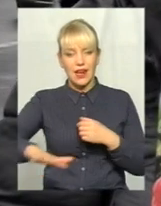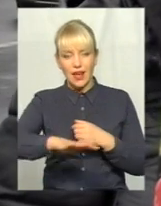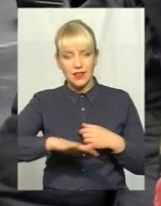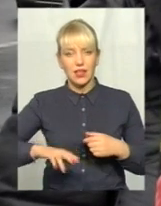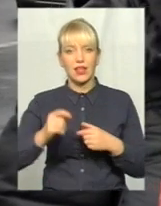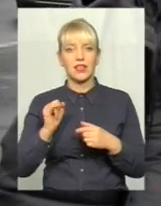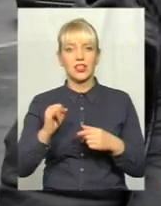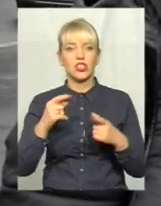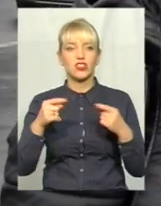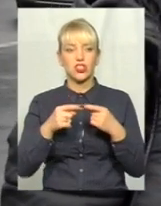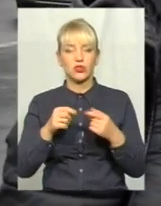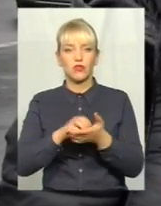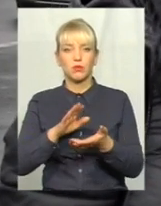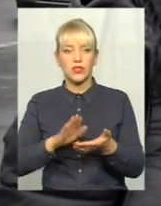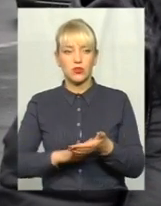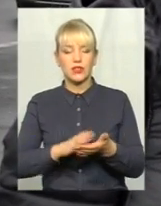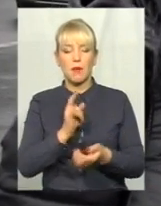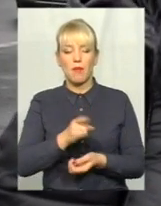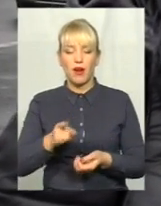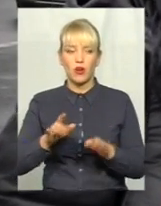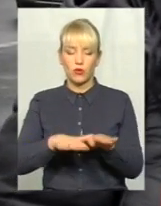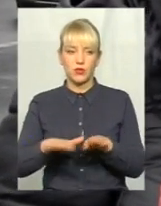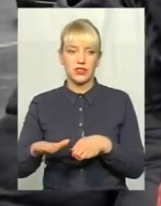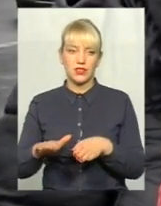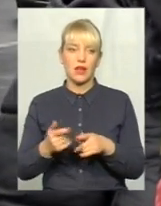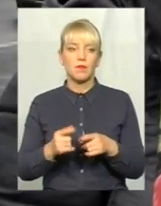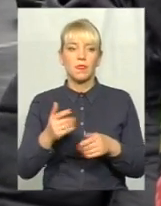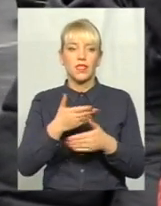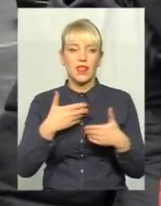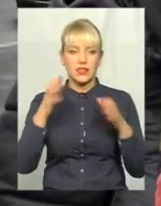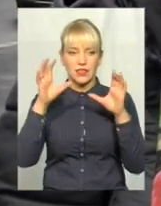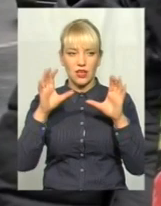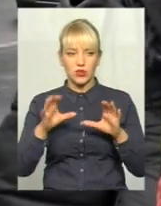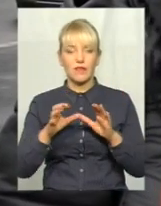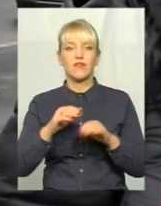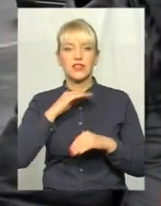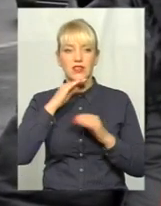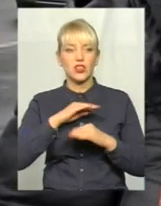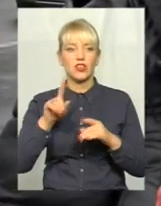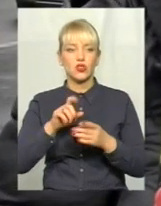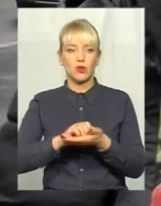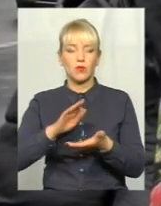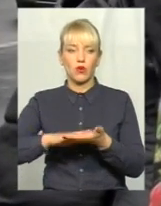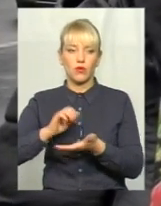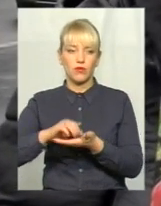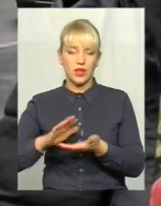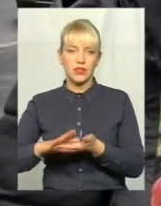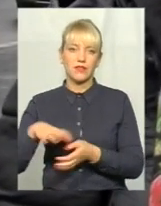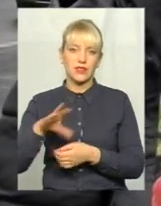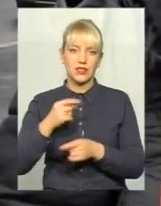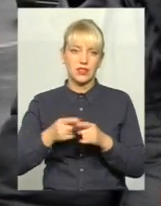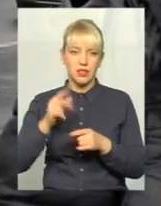по-друге, так само чітко вписується і паркомісця. Тобто, в нас законодавство вистачає, щоб обрахувати ці всі показники.